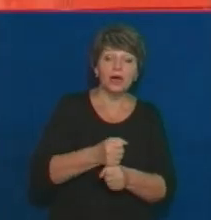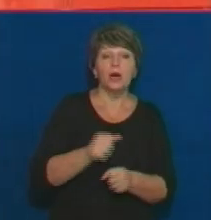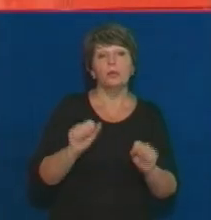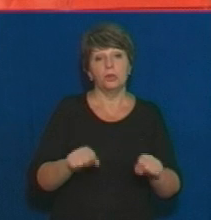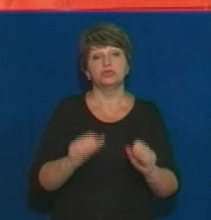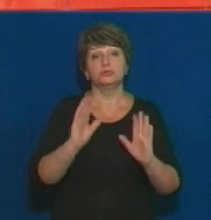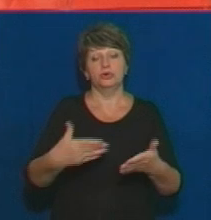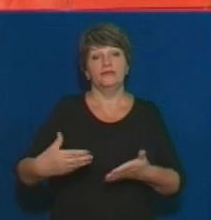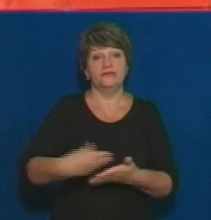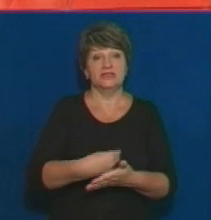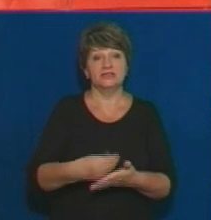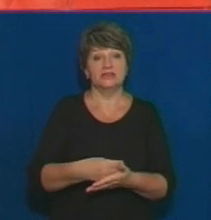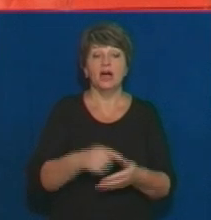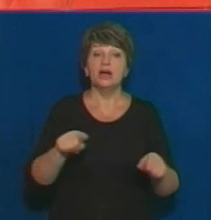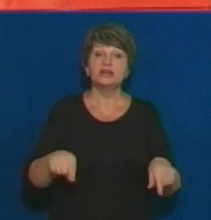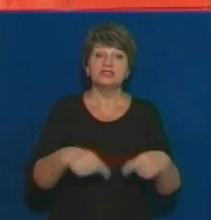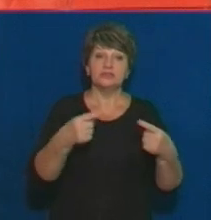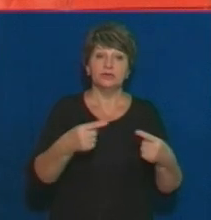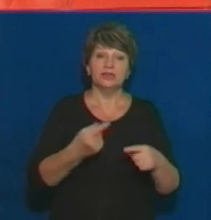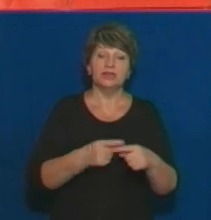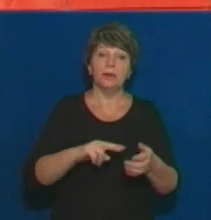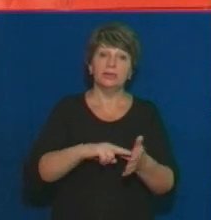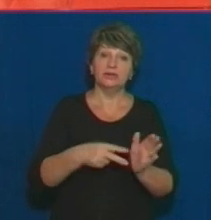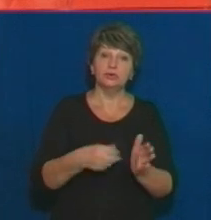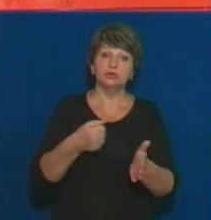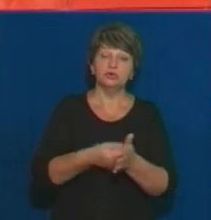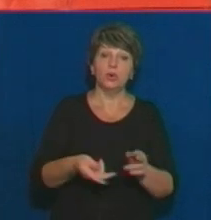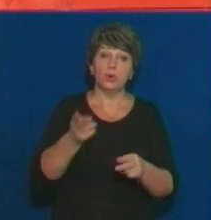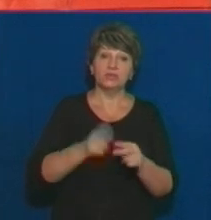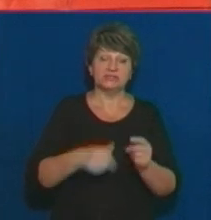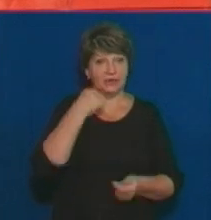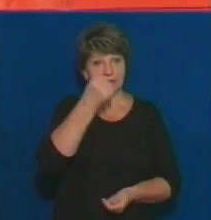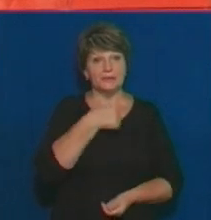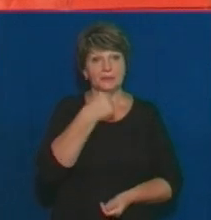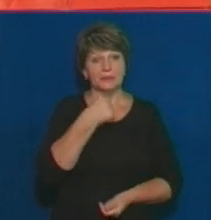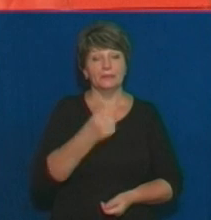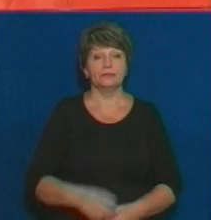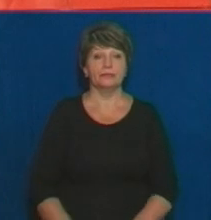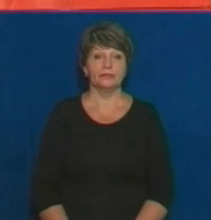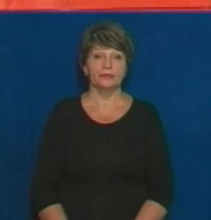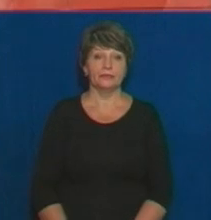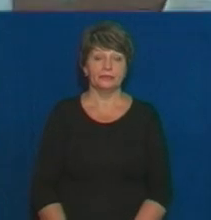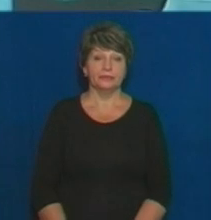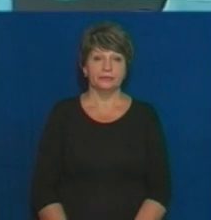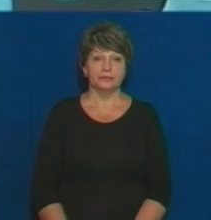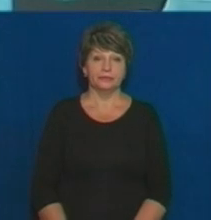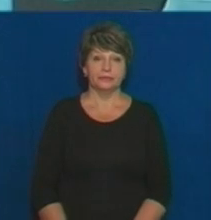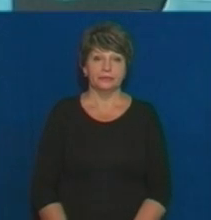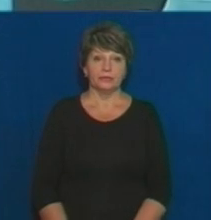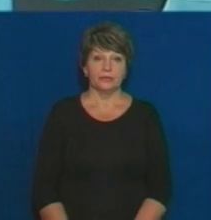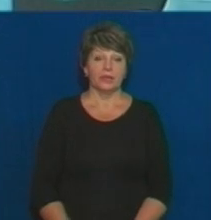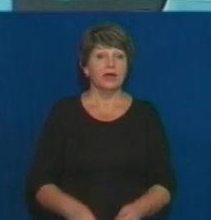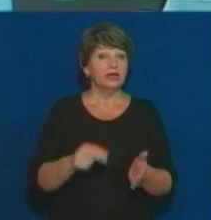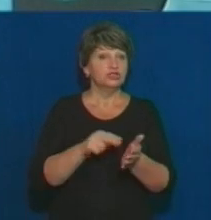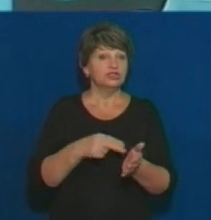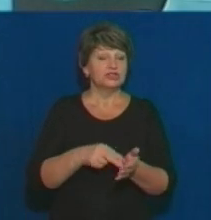Завершити створення пожежного депо обузівці планують до кінця року. Ольга Горжій, Сергій Ефімов – Новини. А